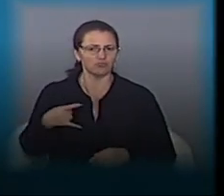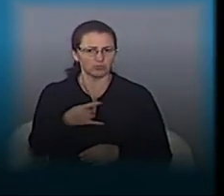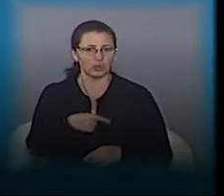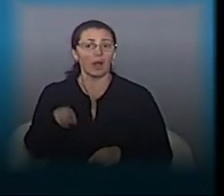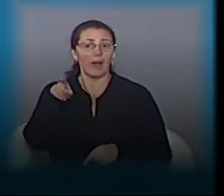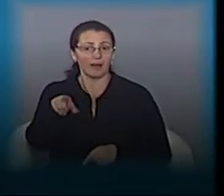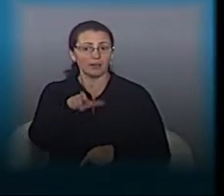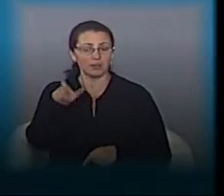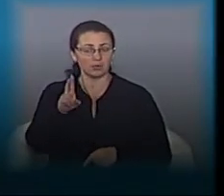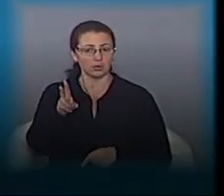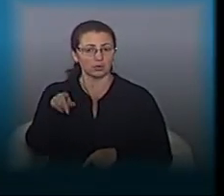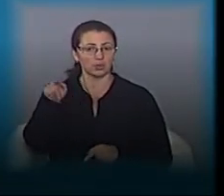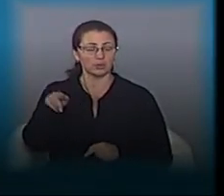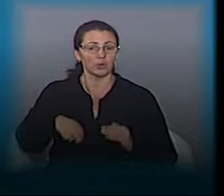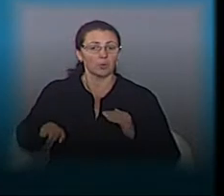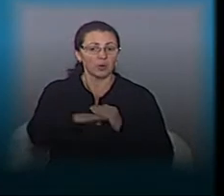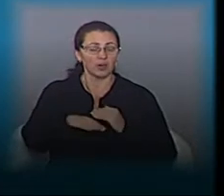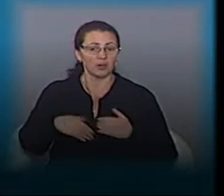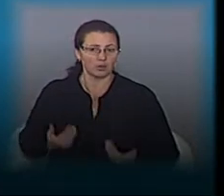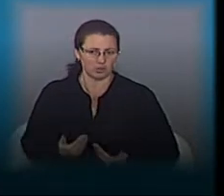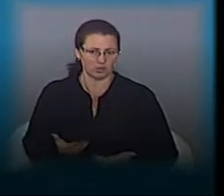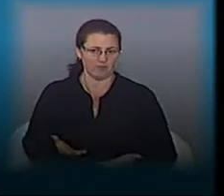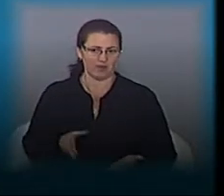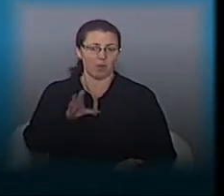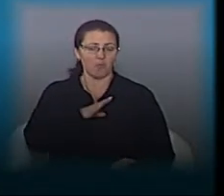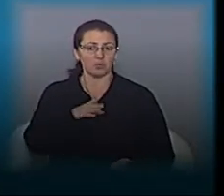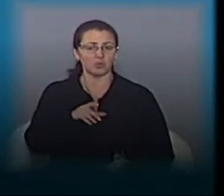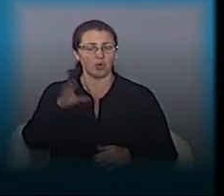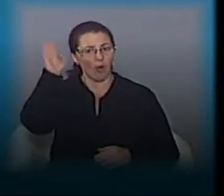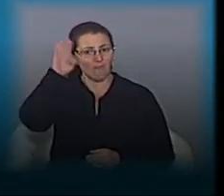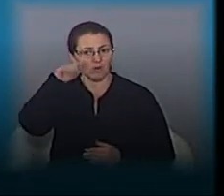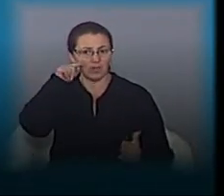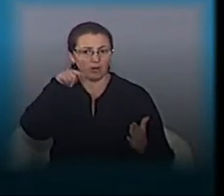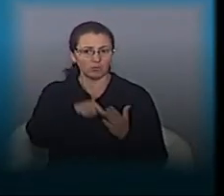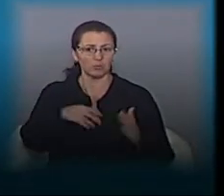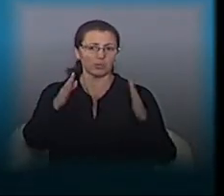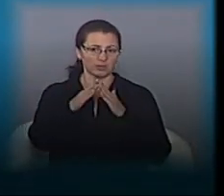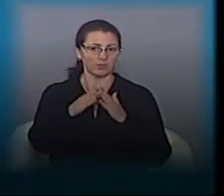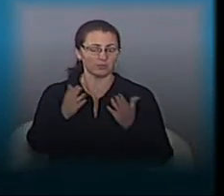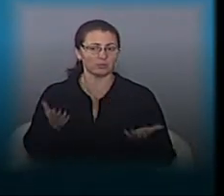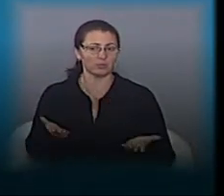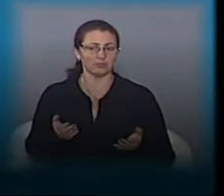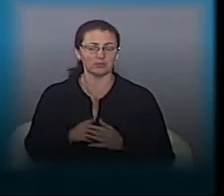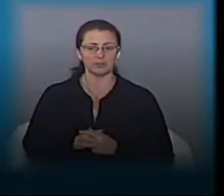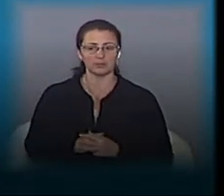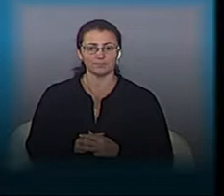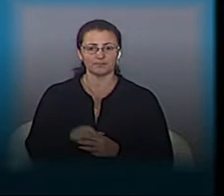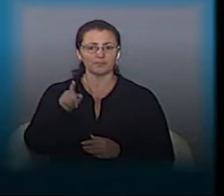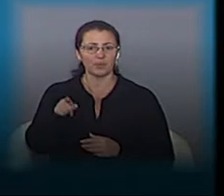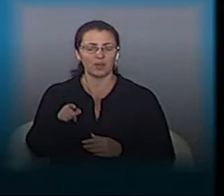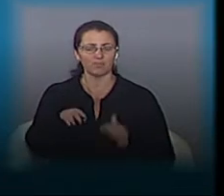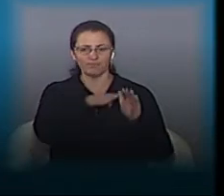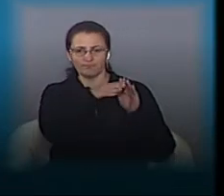я знаю, там були випадки, де людям вода затікала просто в домівці, тому вже там такий приватний сектор. І там